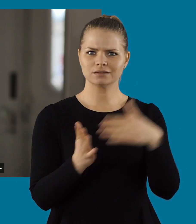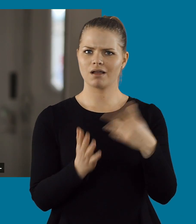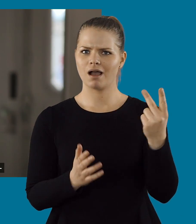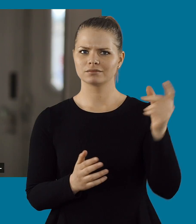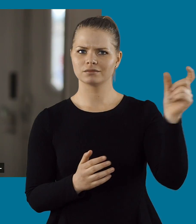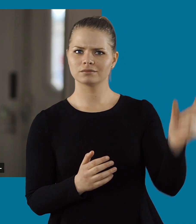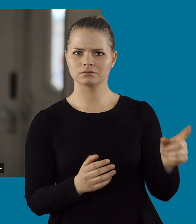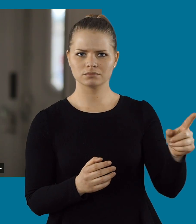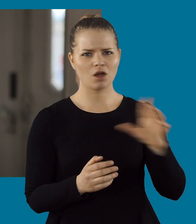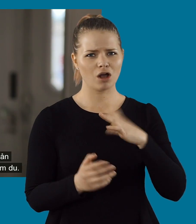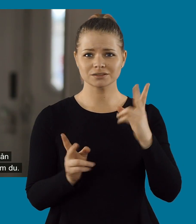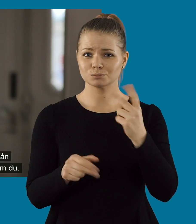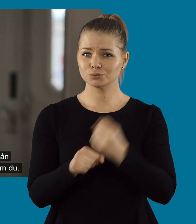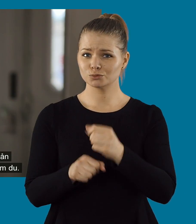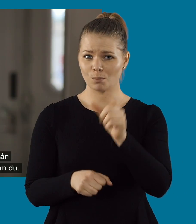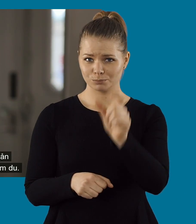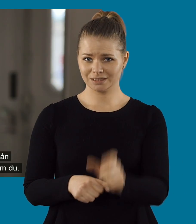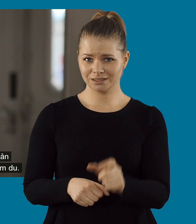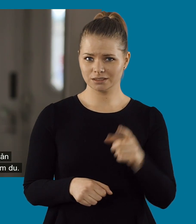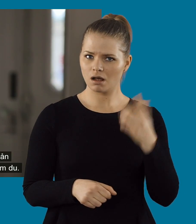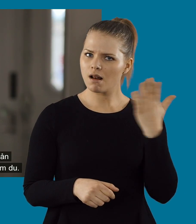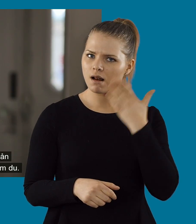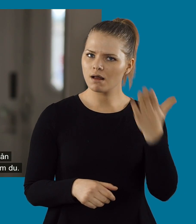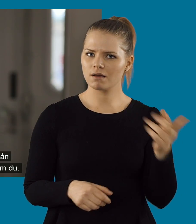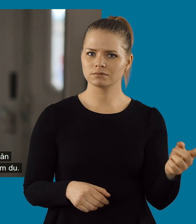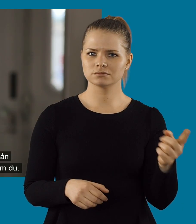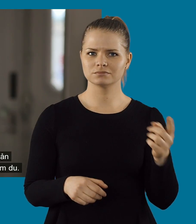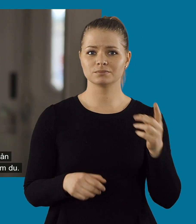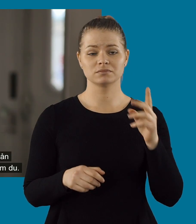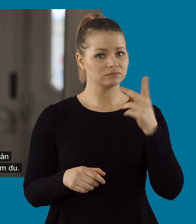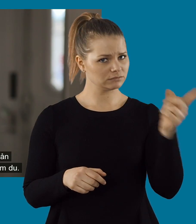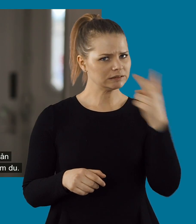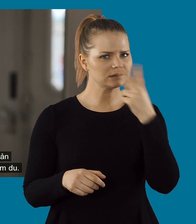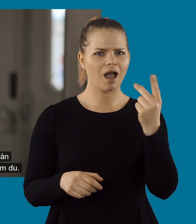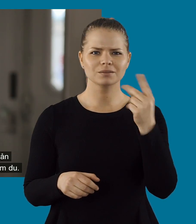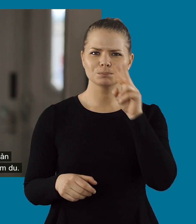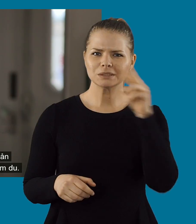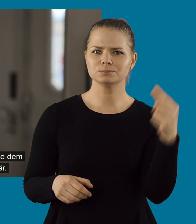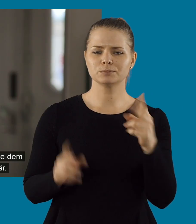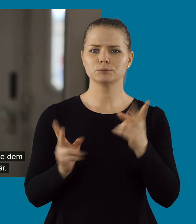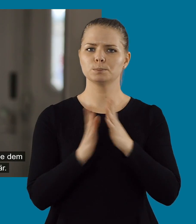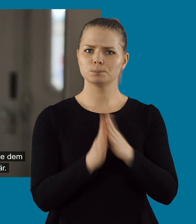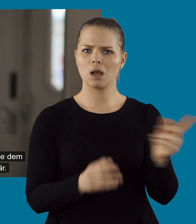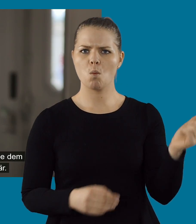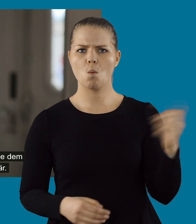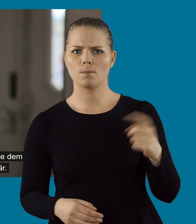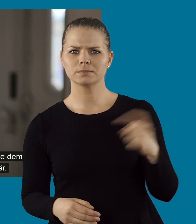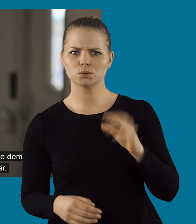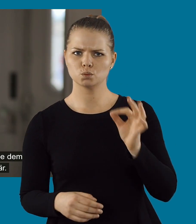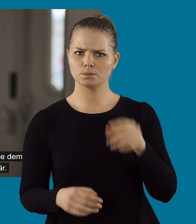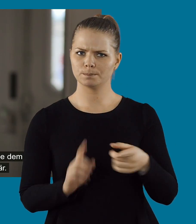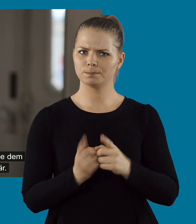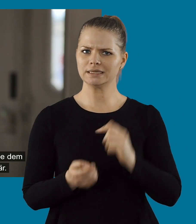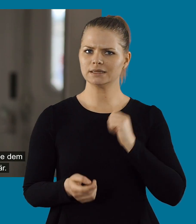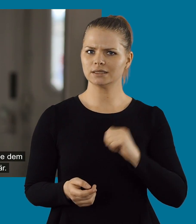allmänheten eller liknande. Få någon annan att lösa den som inte jobbar med samma sak som du. Få ett annat perspektiv på den